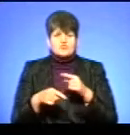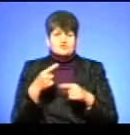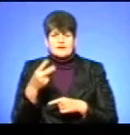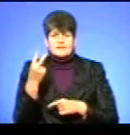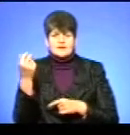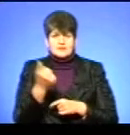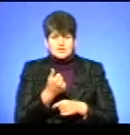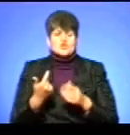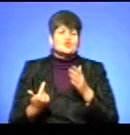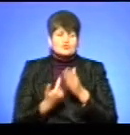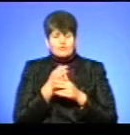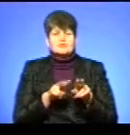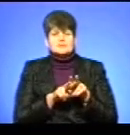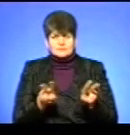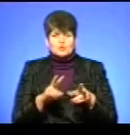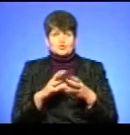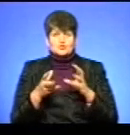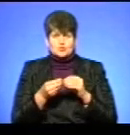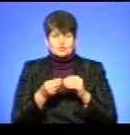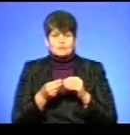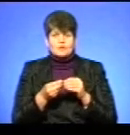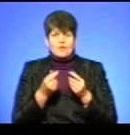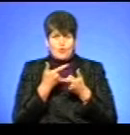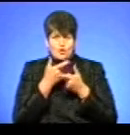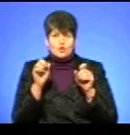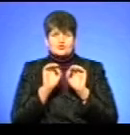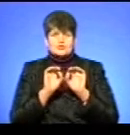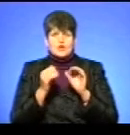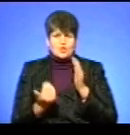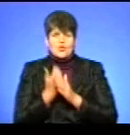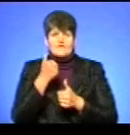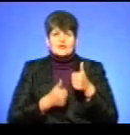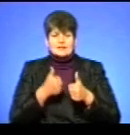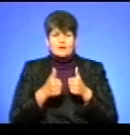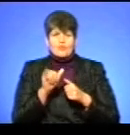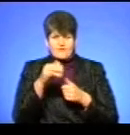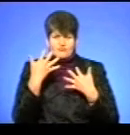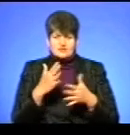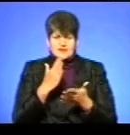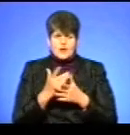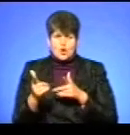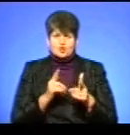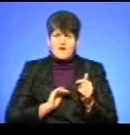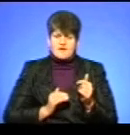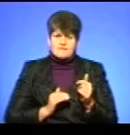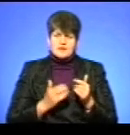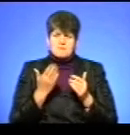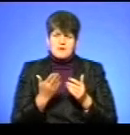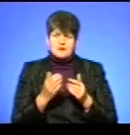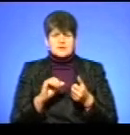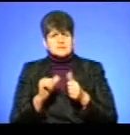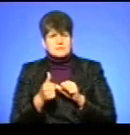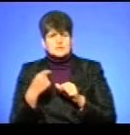тижні знов на таку саму суму об'являєте новий тендер. У вас вже є готова фірма, яка замість Облавтодору?